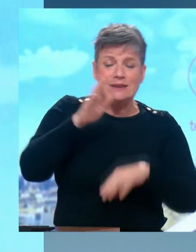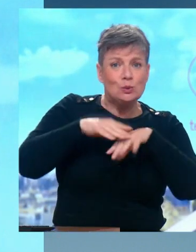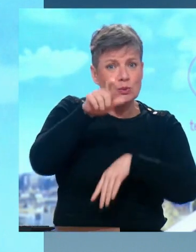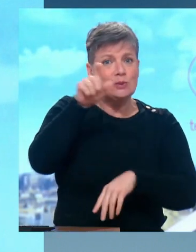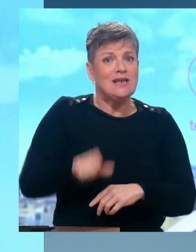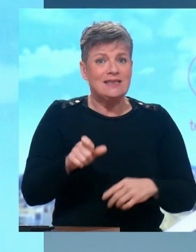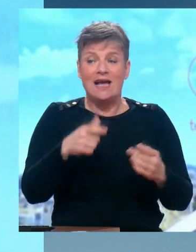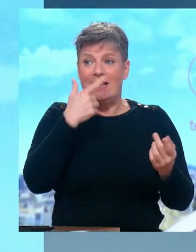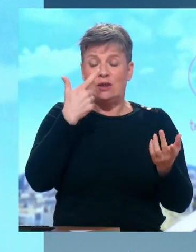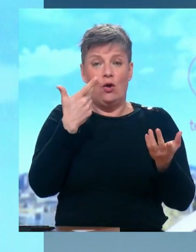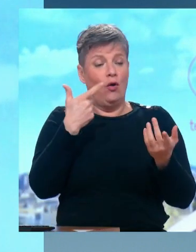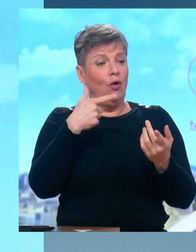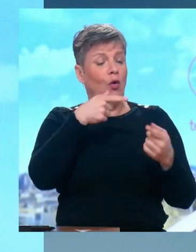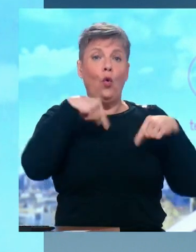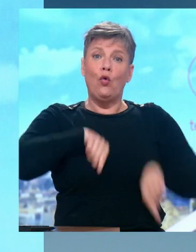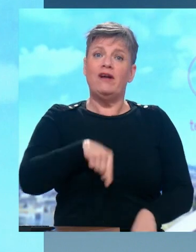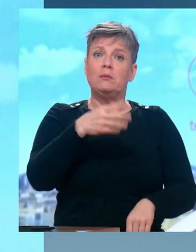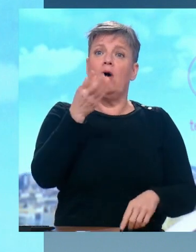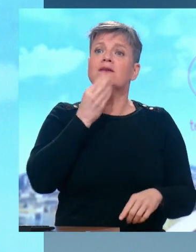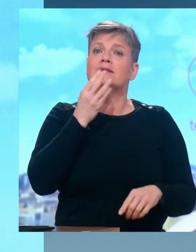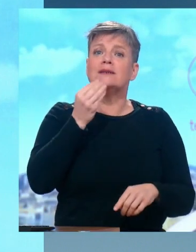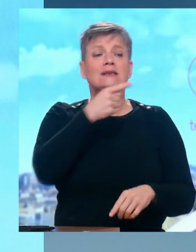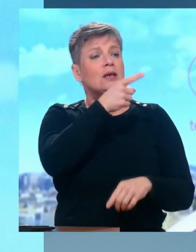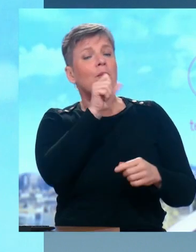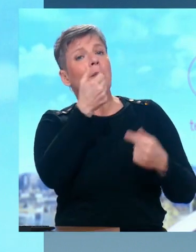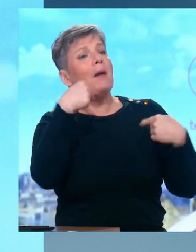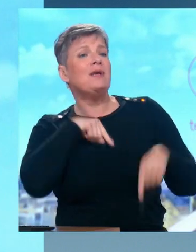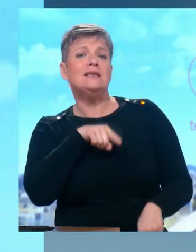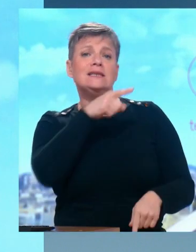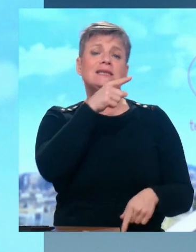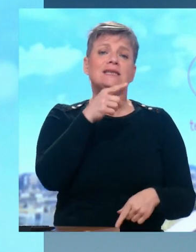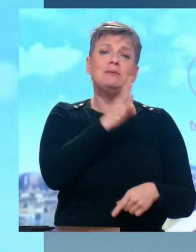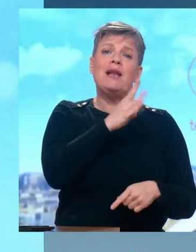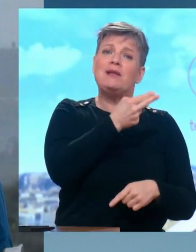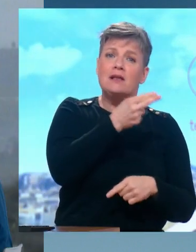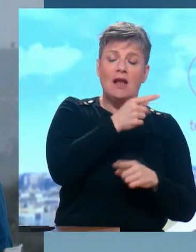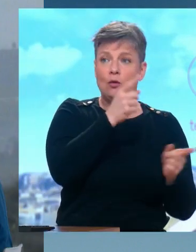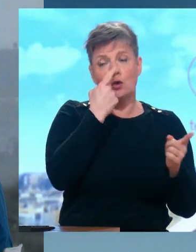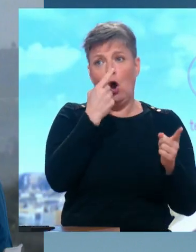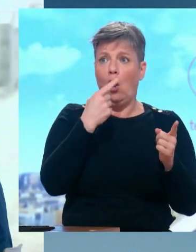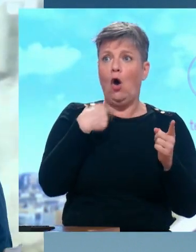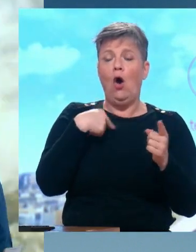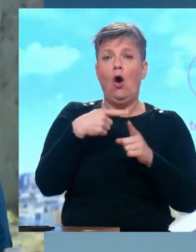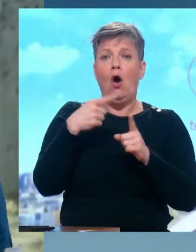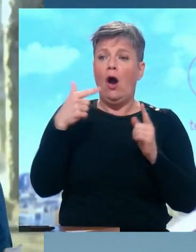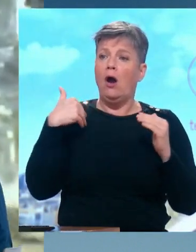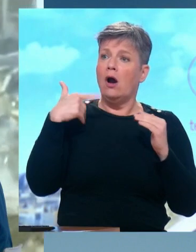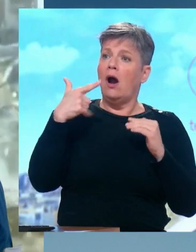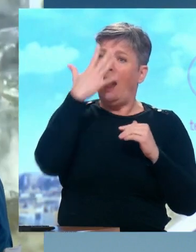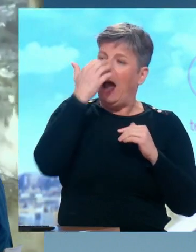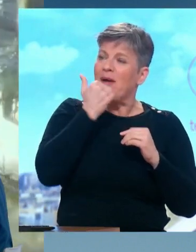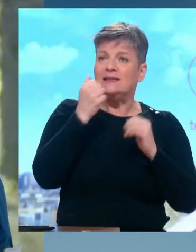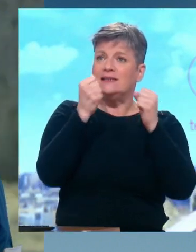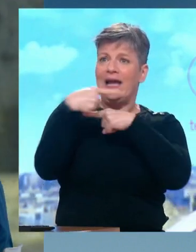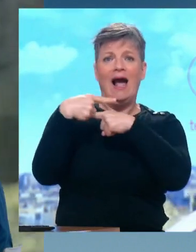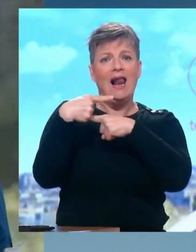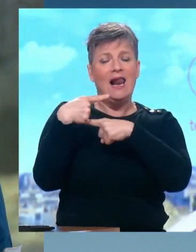le gouvernement d'Israël, de Benjamin Netanyahou, faisait un trait d'égalité entre les Palestiniens et le Hamas. – Mais est-ce que vous'il